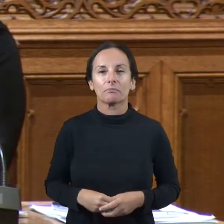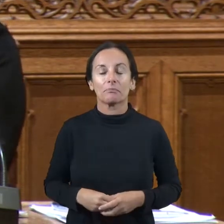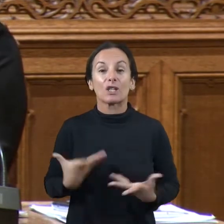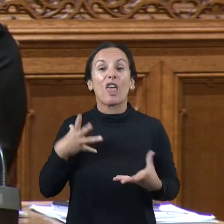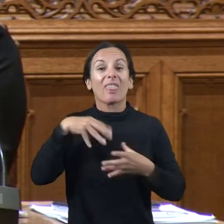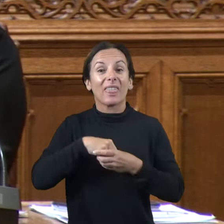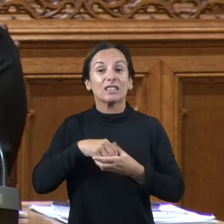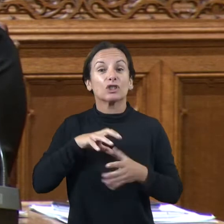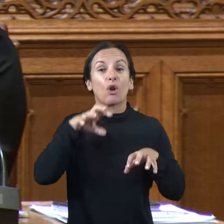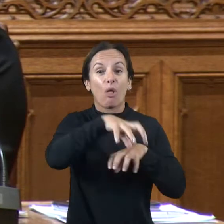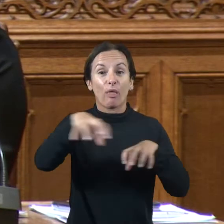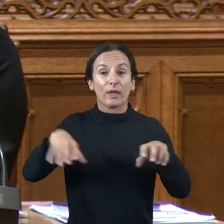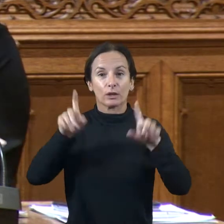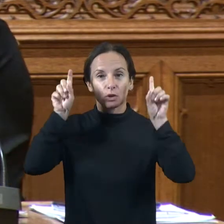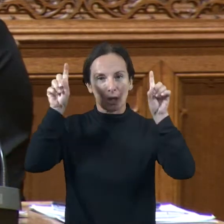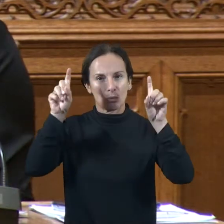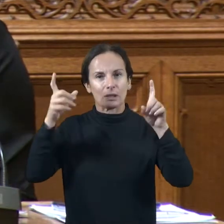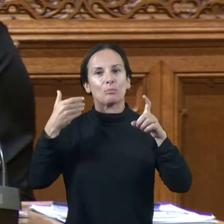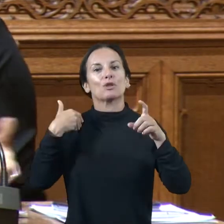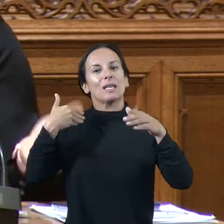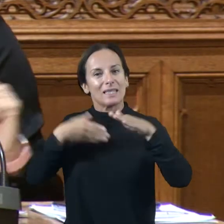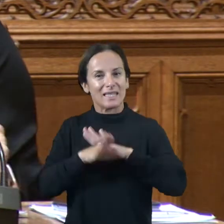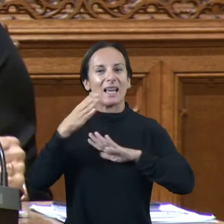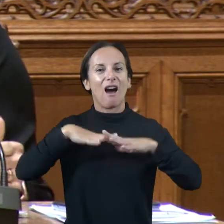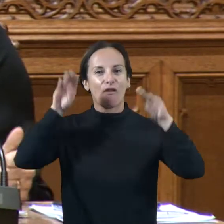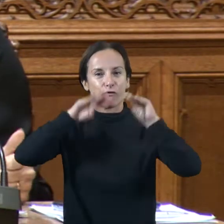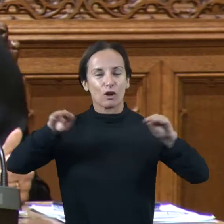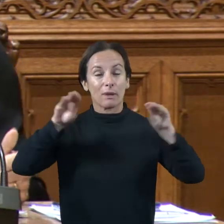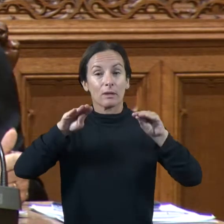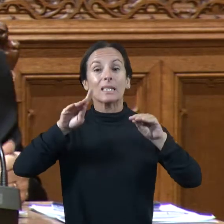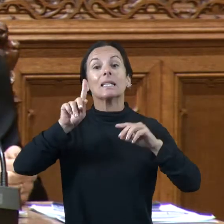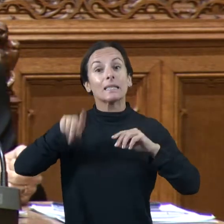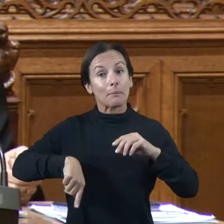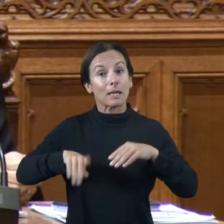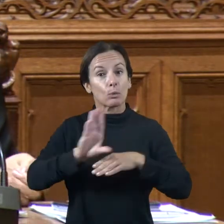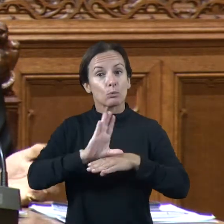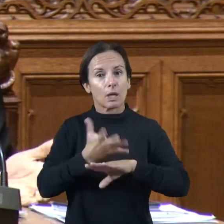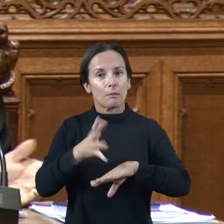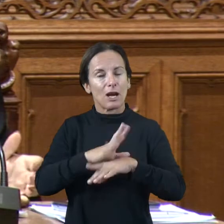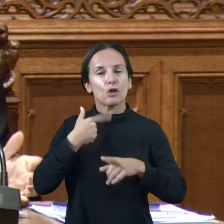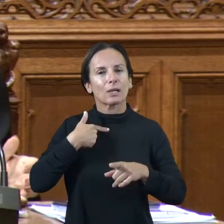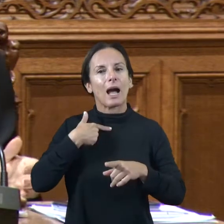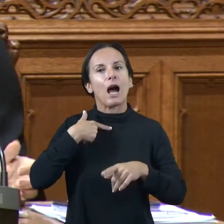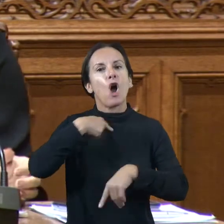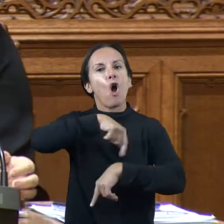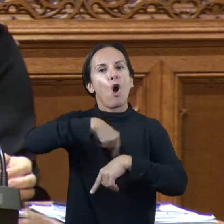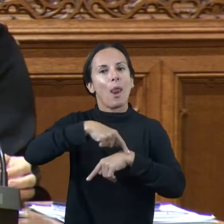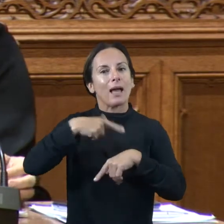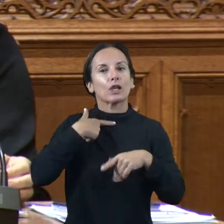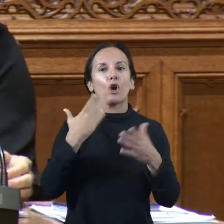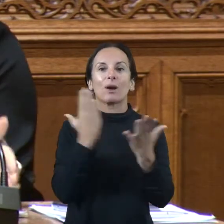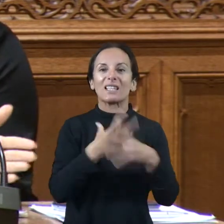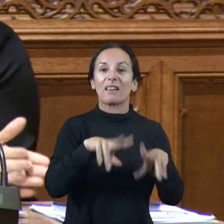dels centres educatius ja entrem en la formació. Després també del Consell de Mallorca ho fèiem en horari no lectiu en les activitats